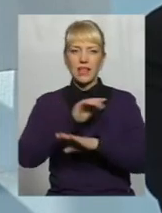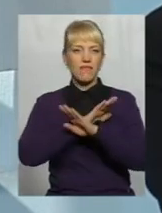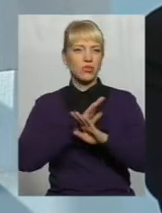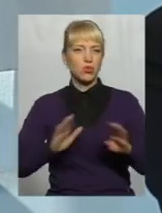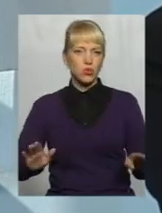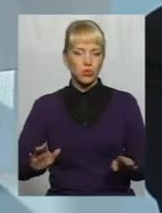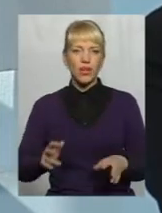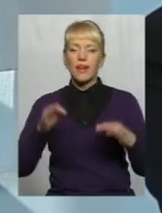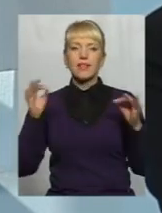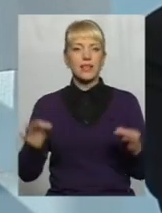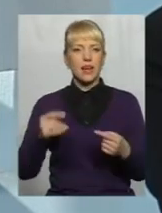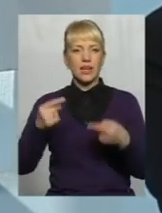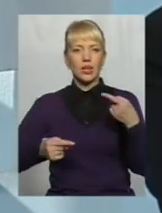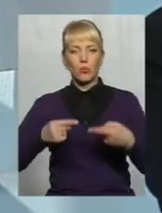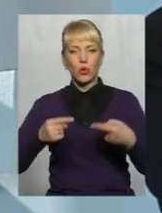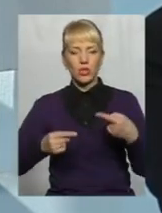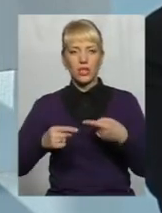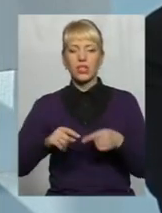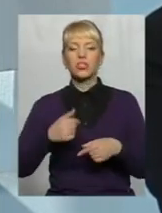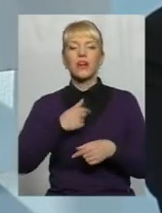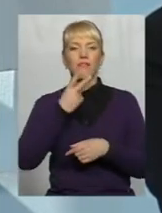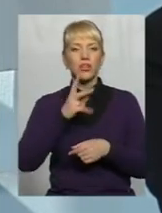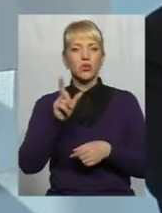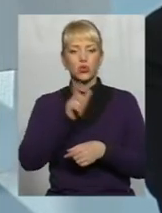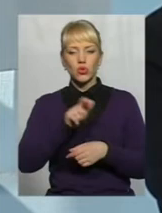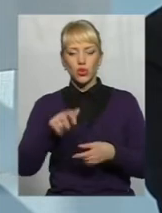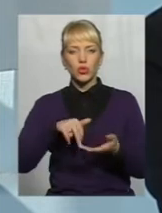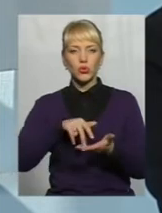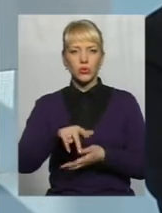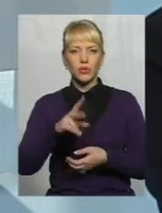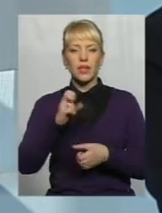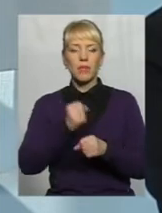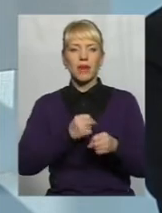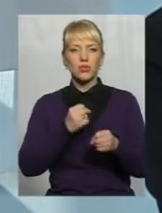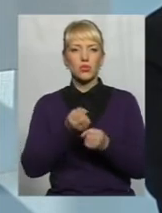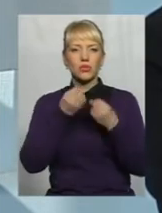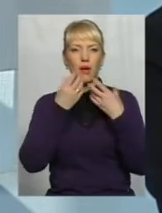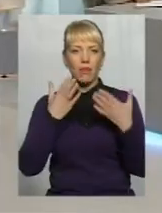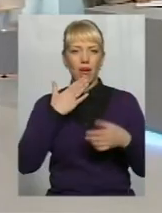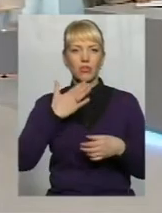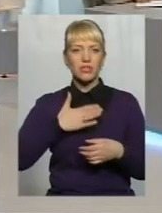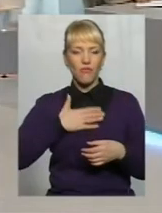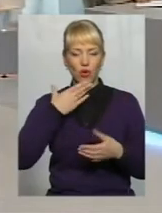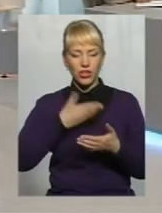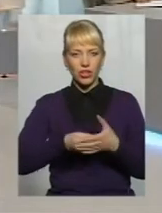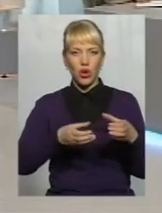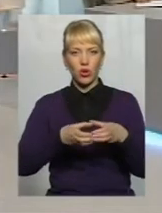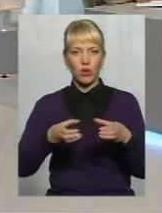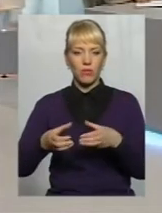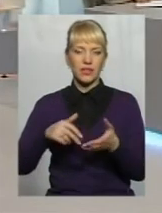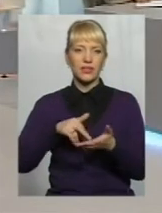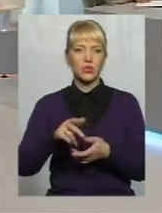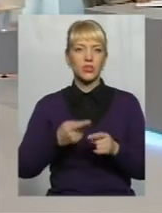А видно, що люди йдуть, працюють на благо громад Своїх громад І йдуть цим